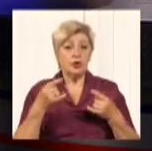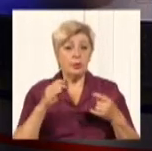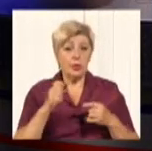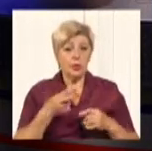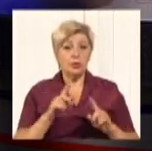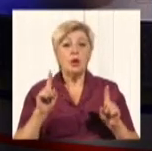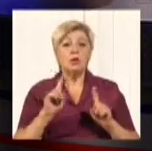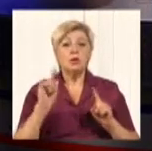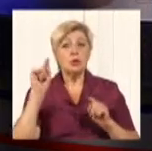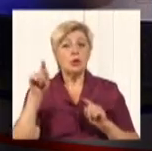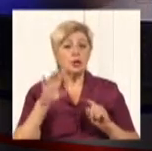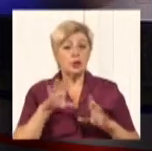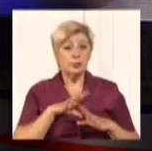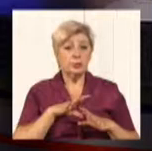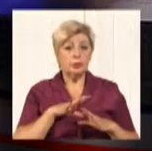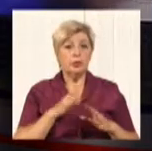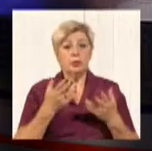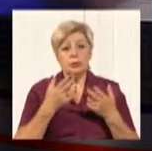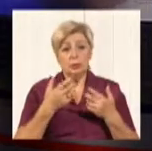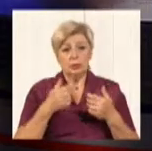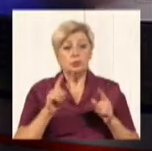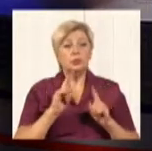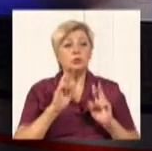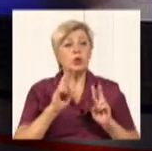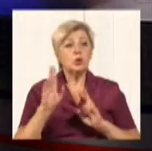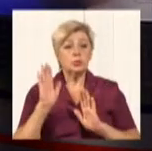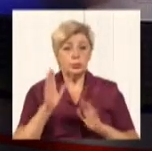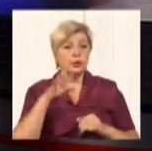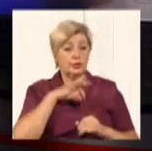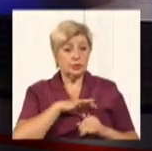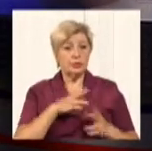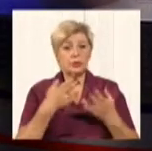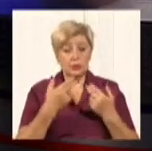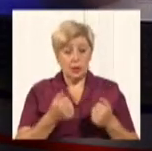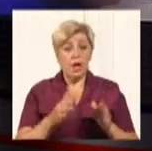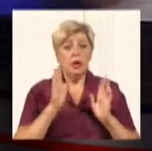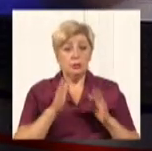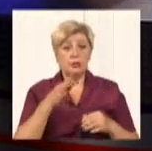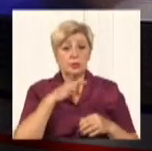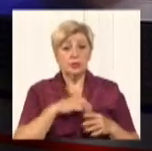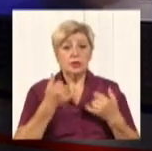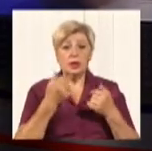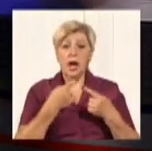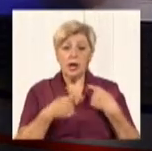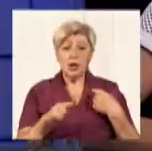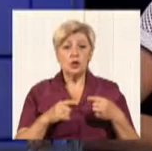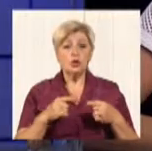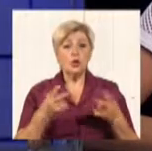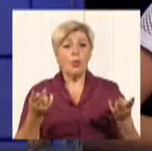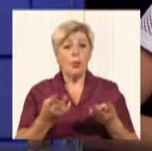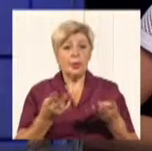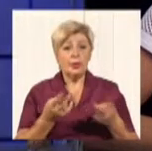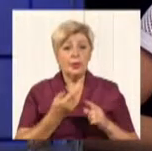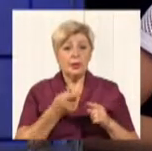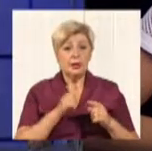них буде? Хтось буде використовувати ці зв'язки? Так, звісно, вони, звісно, використовуються, але вони використовуються для інших потреб. На цих